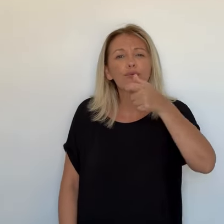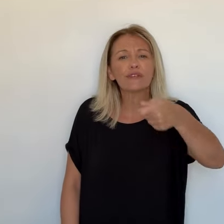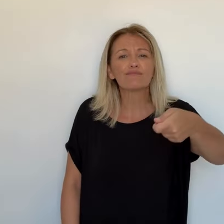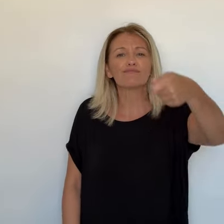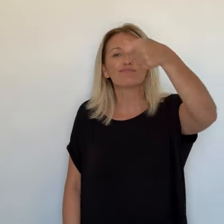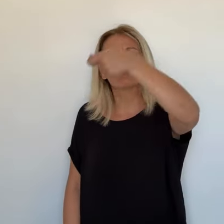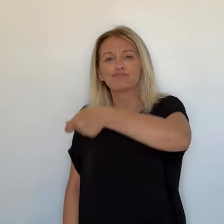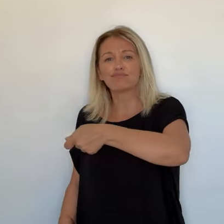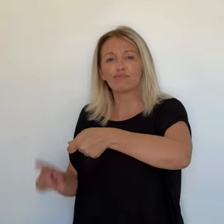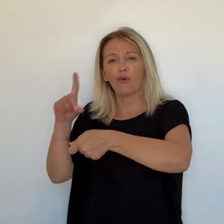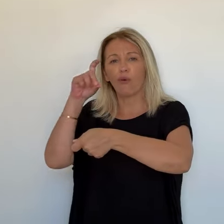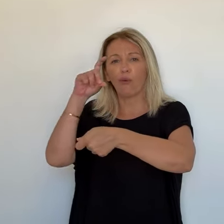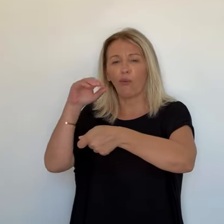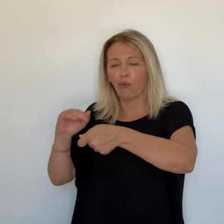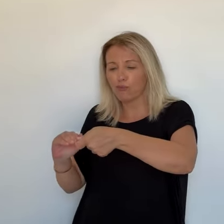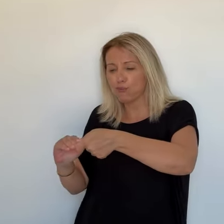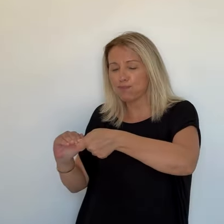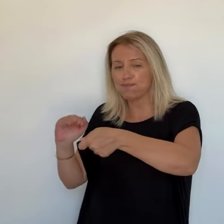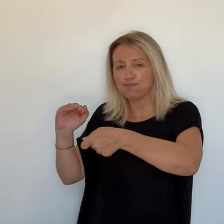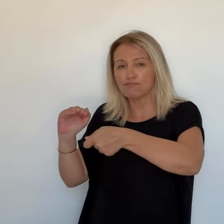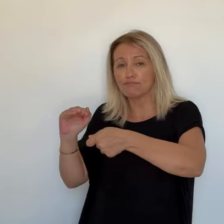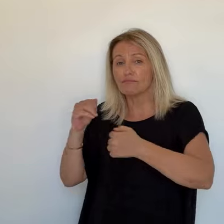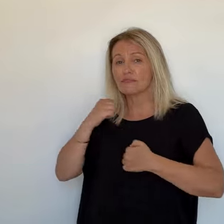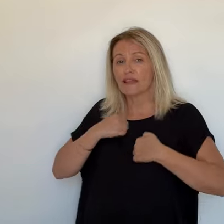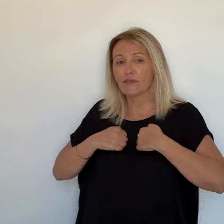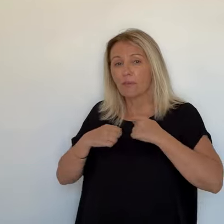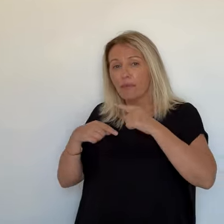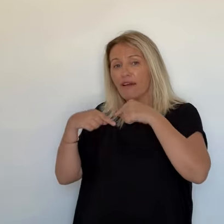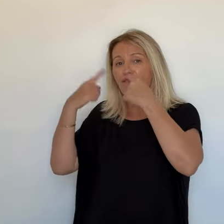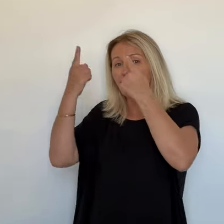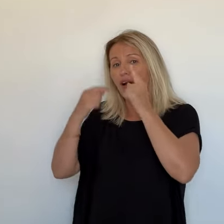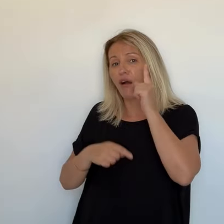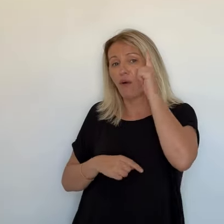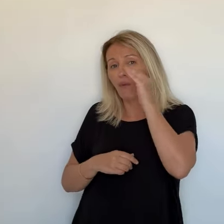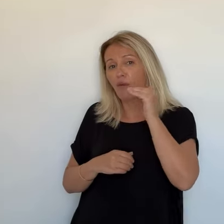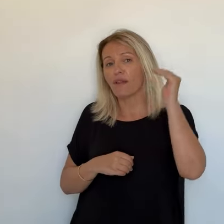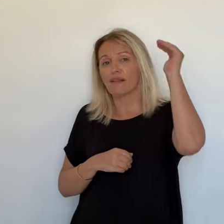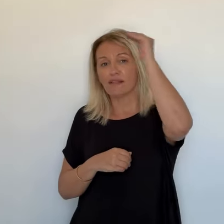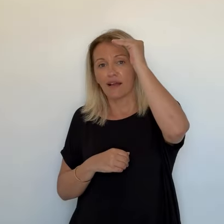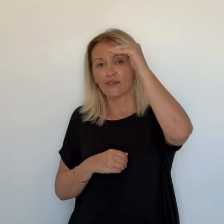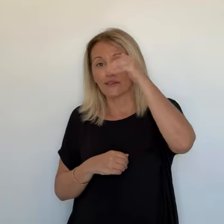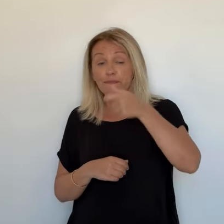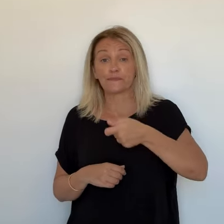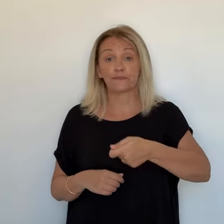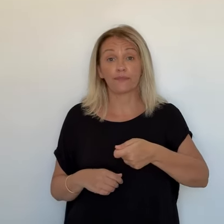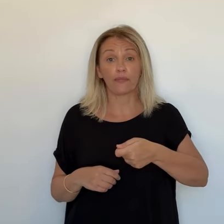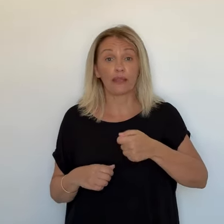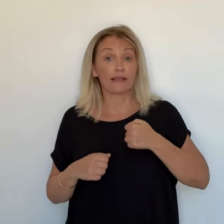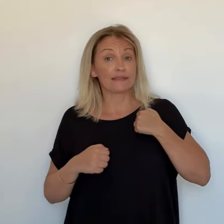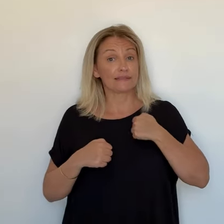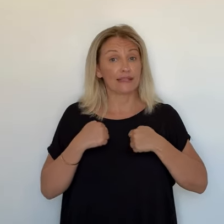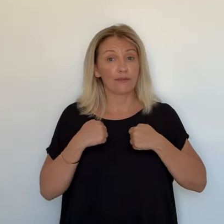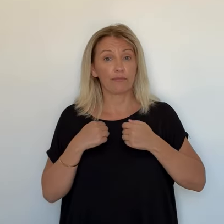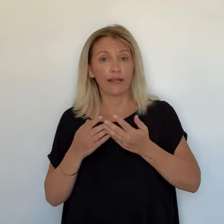amuser. Vous avez vu ma bassine ? Alors, ma bassine, je prends ma petite casserole.